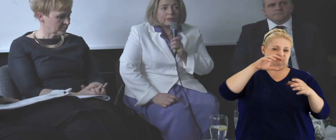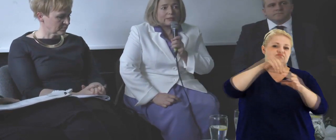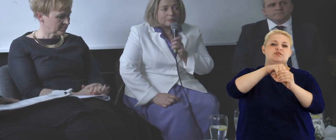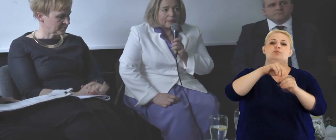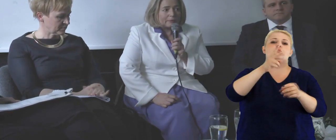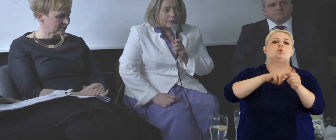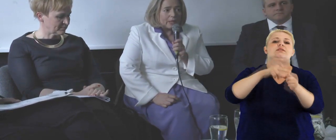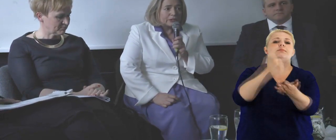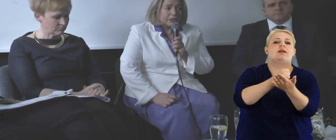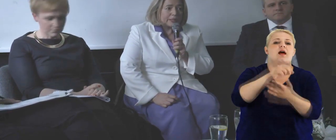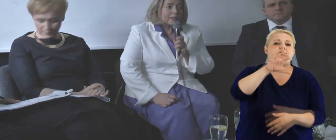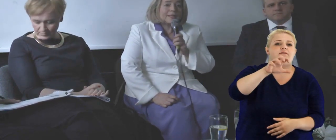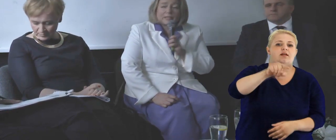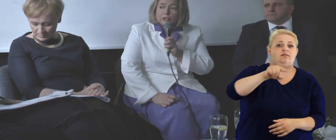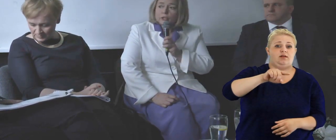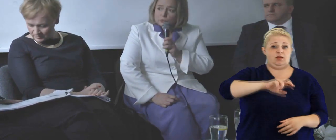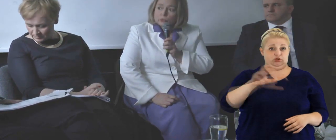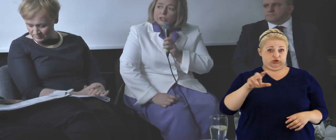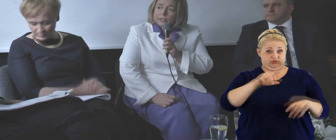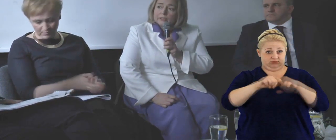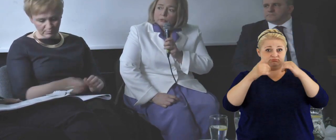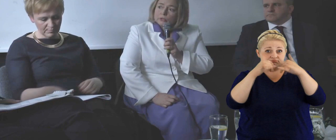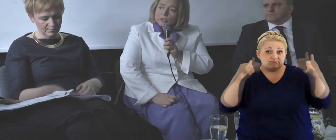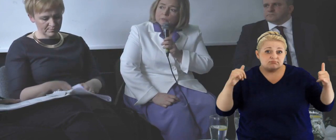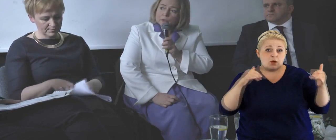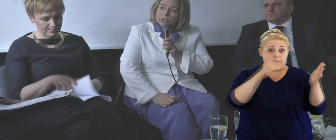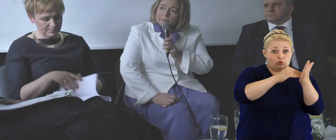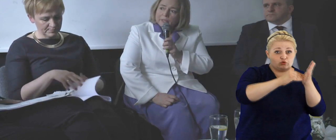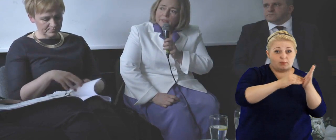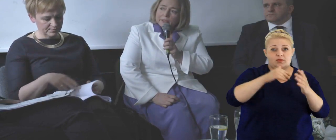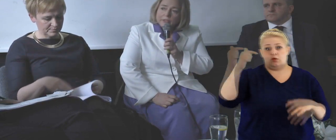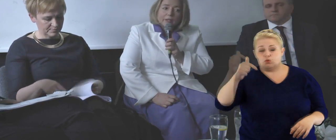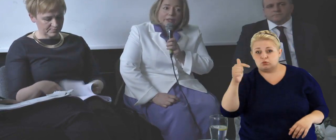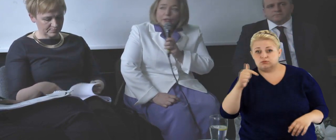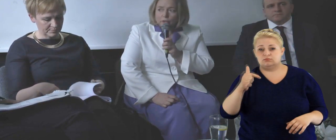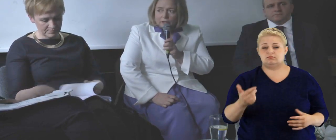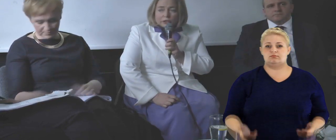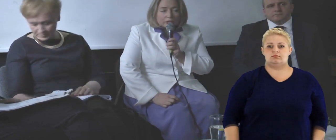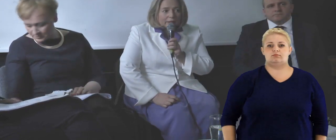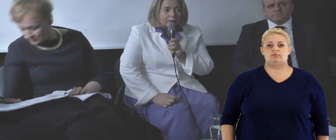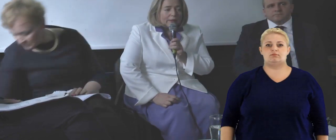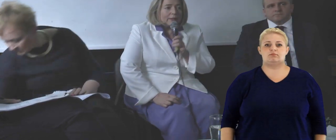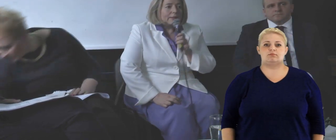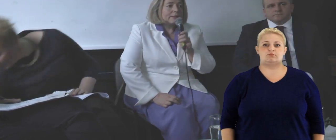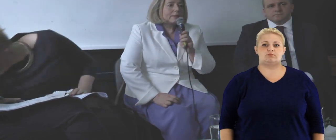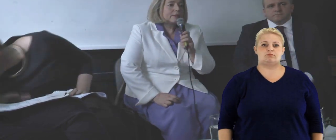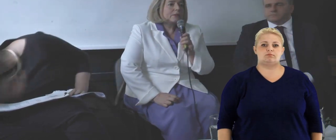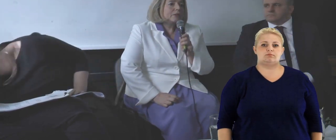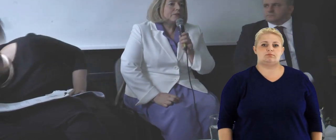określonej sprawy, że jednak jakieś rozróżnienia są do tego potrzebne i, i konieczne.